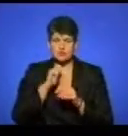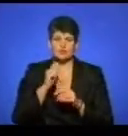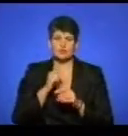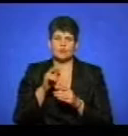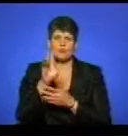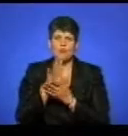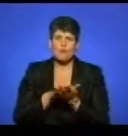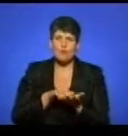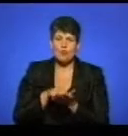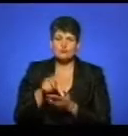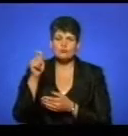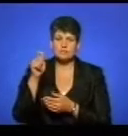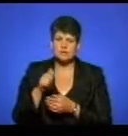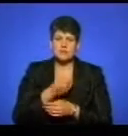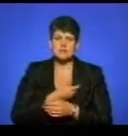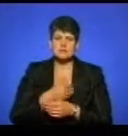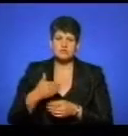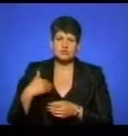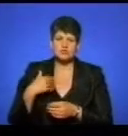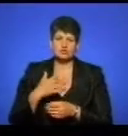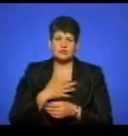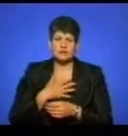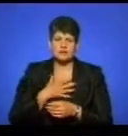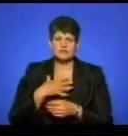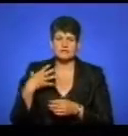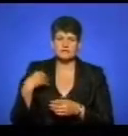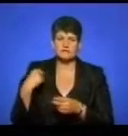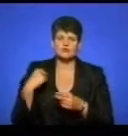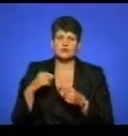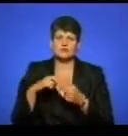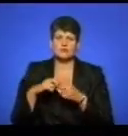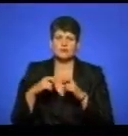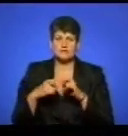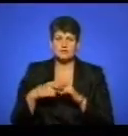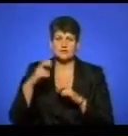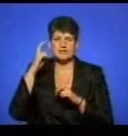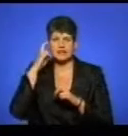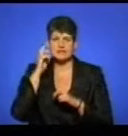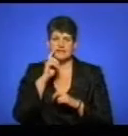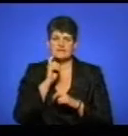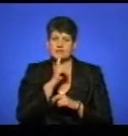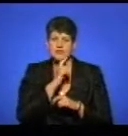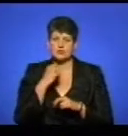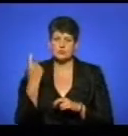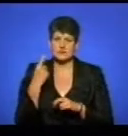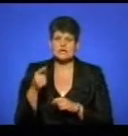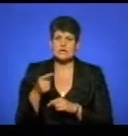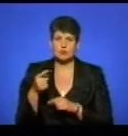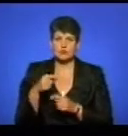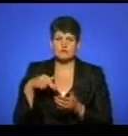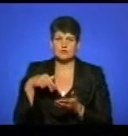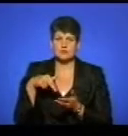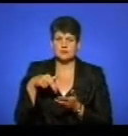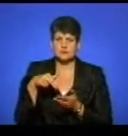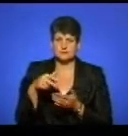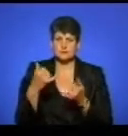Польщі, Канади, а також з Львівської, Івано-Франківської, Київської і Вінницької областей. Із Тернополя вони вирушили